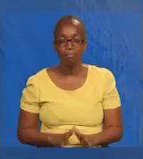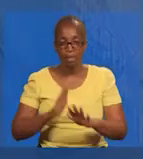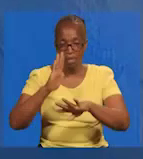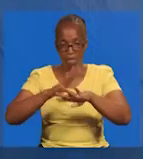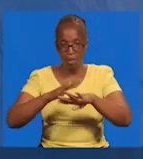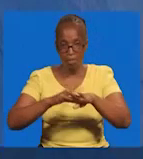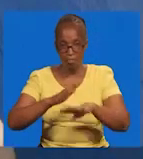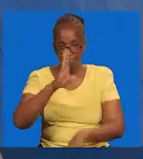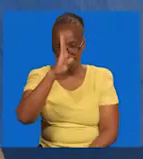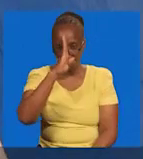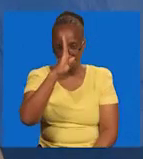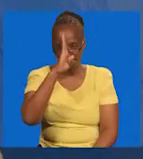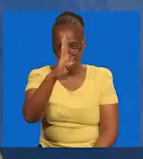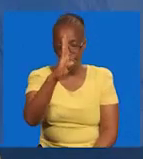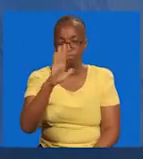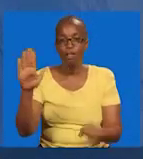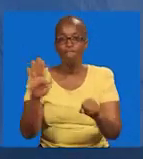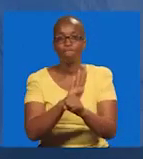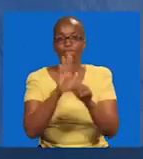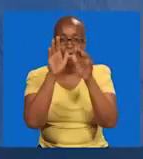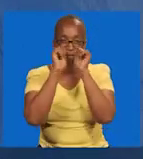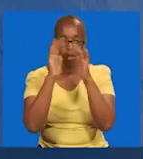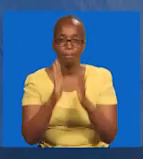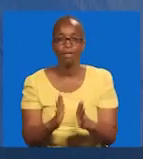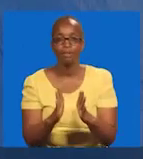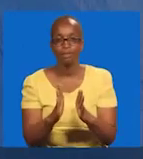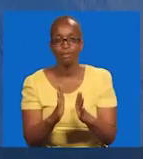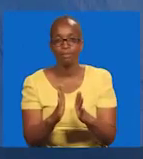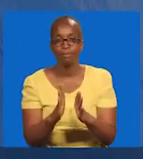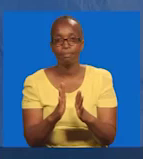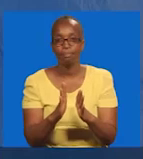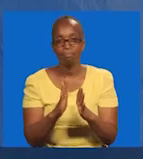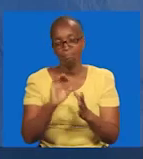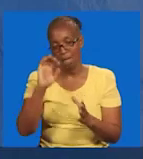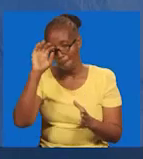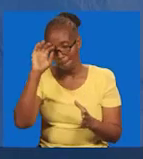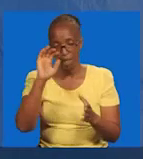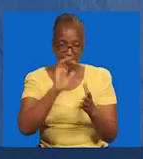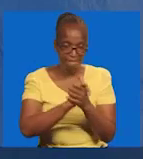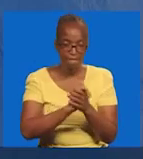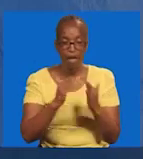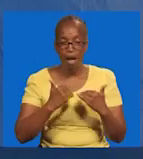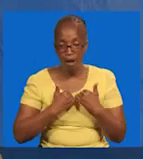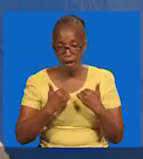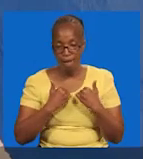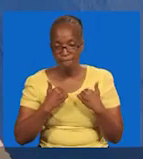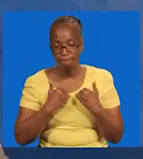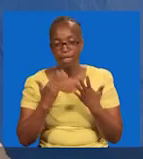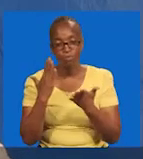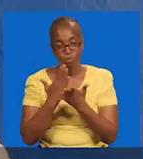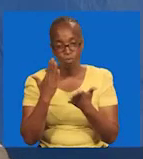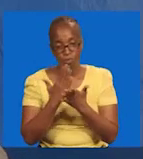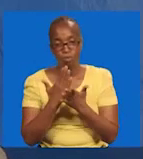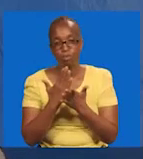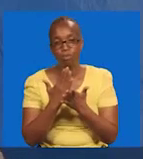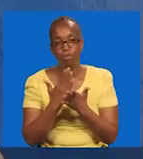Juma apili njema, juma apili ya baraka. Juma apili ambayo nina amini ya kwamba, ni kweli